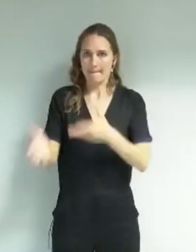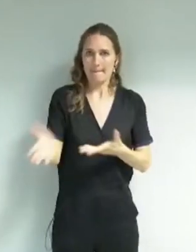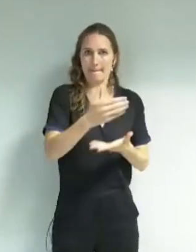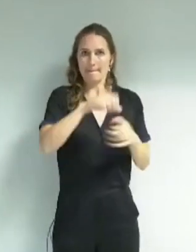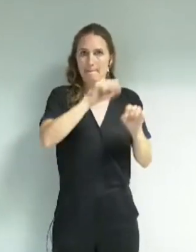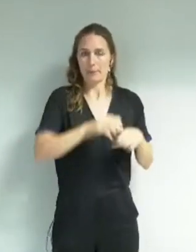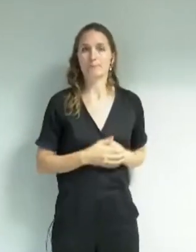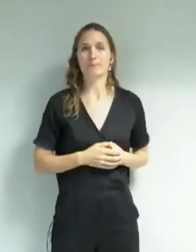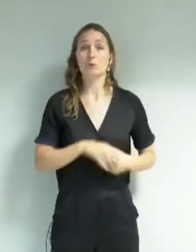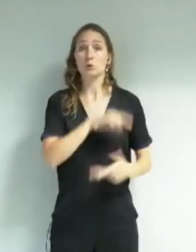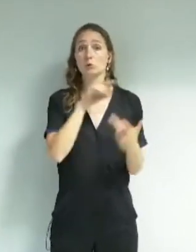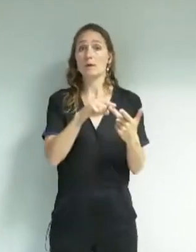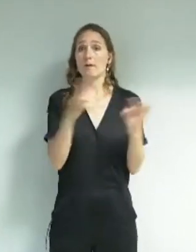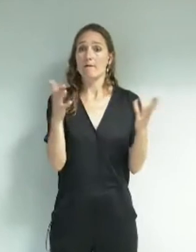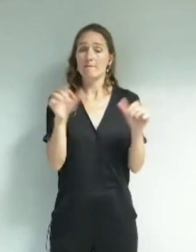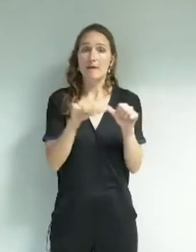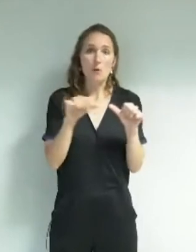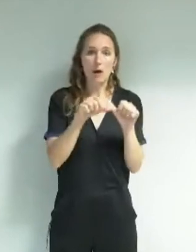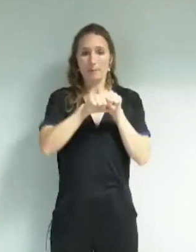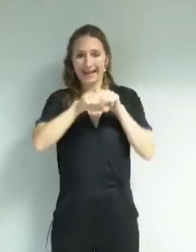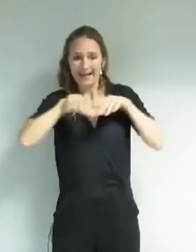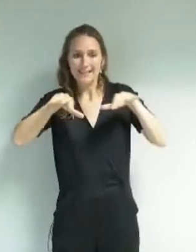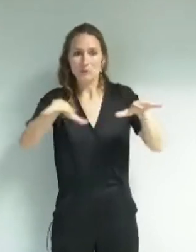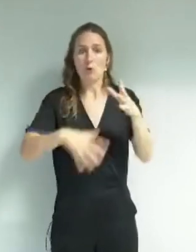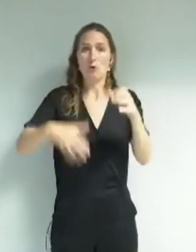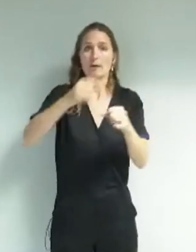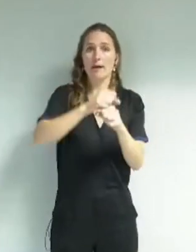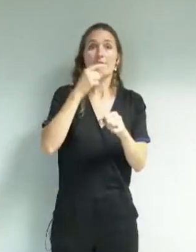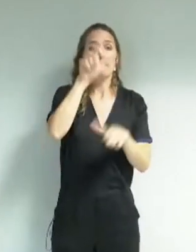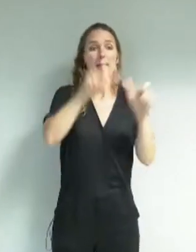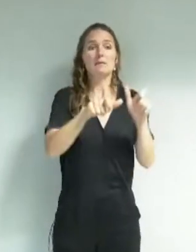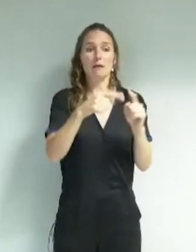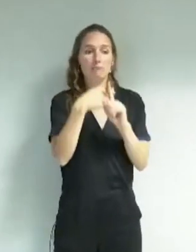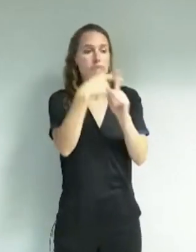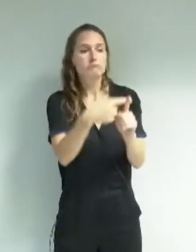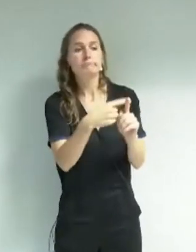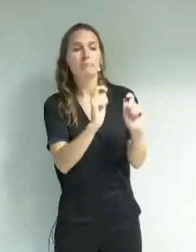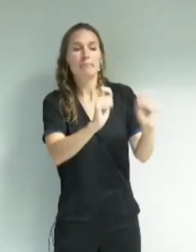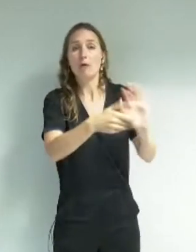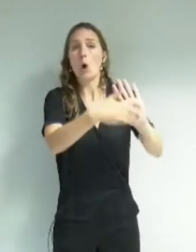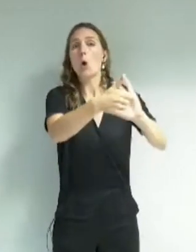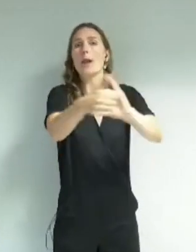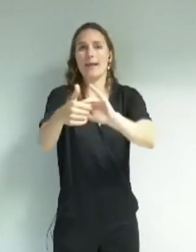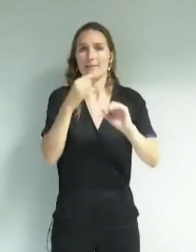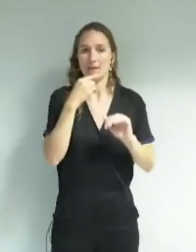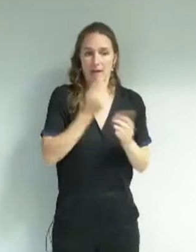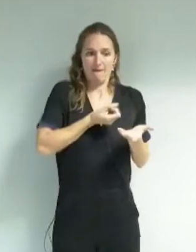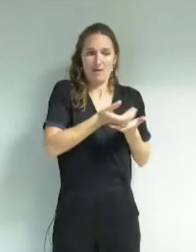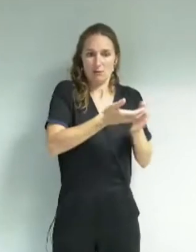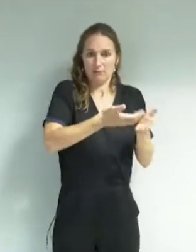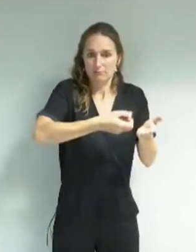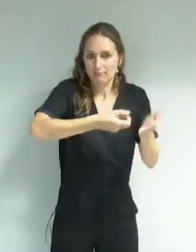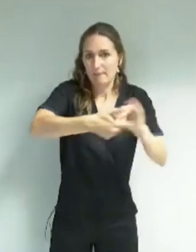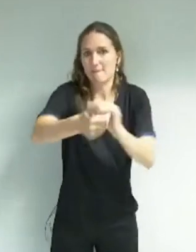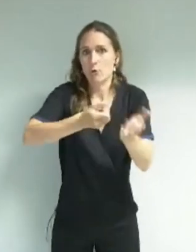habitantes relais qui informent sur les propositions et projets culturels, qui fassent le lien avec les équipements. Avoir des